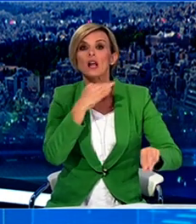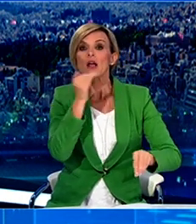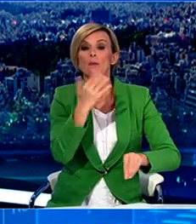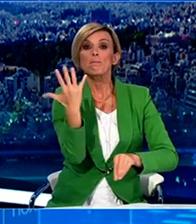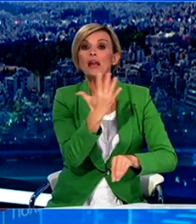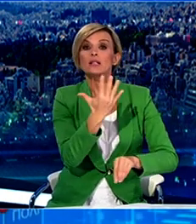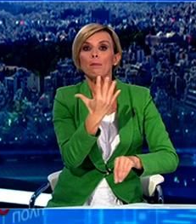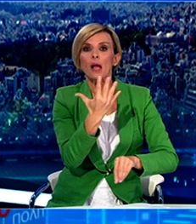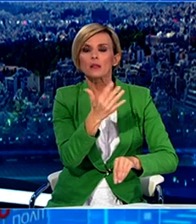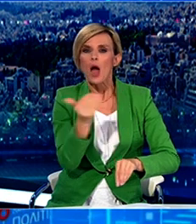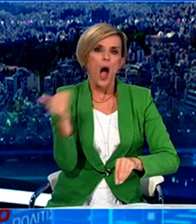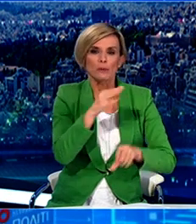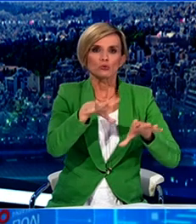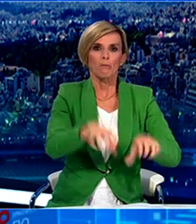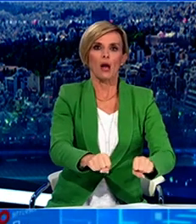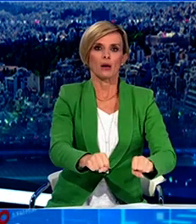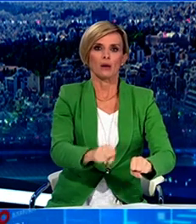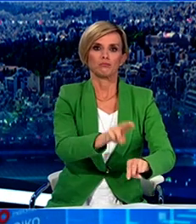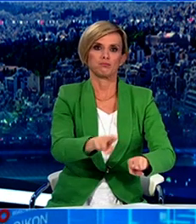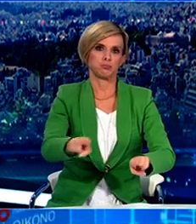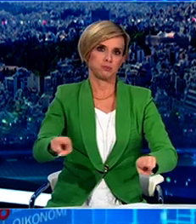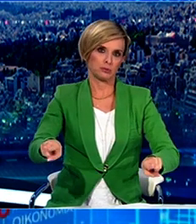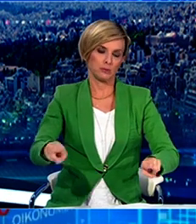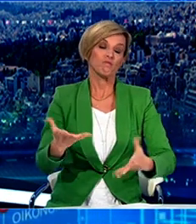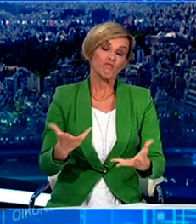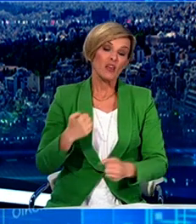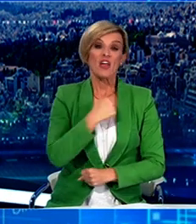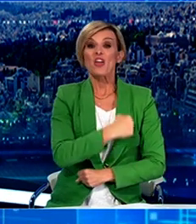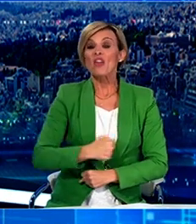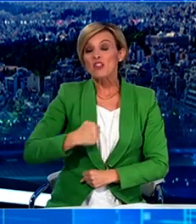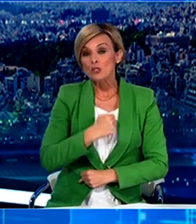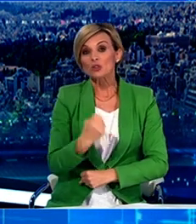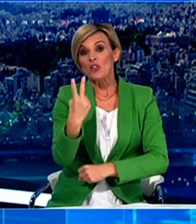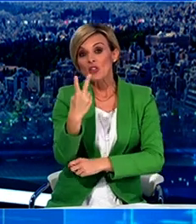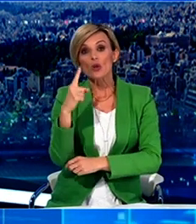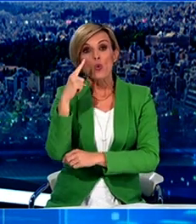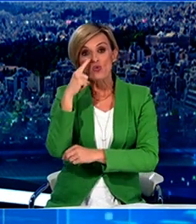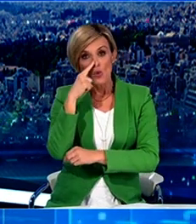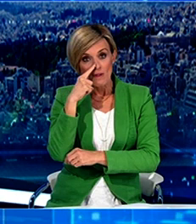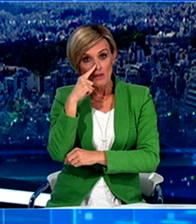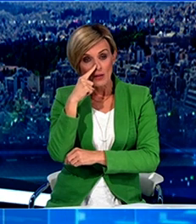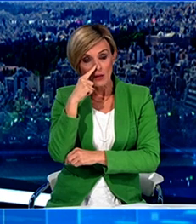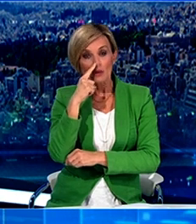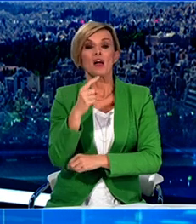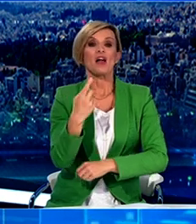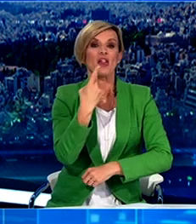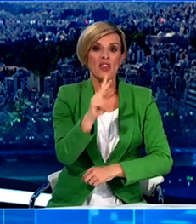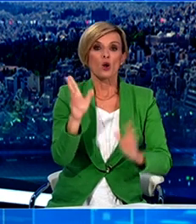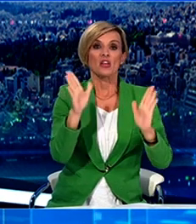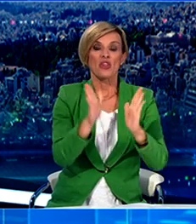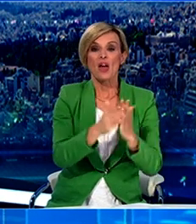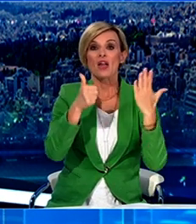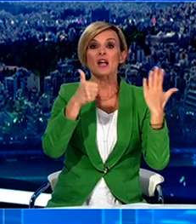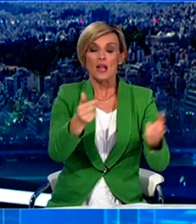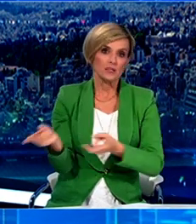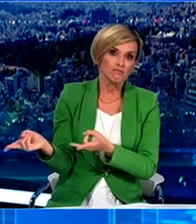παραδόθηκαν σε μόλις δύο μήνες. Δυστυχώς στις 2 Νοεμβρίου έγιναν 216 εισαγωγές και δόθηκαν